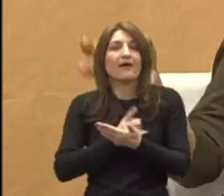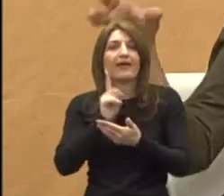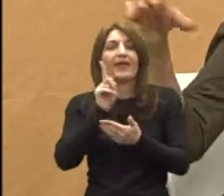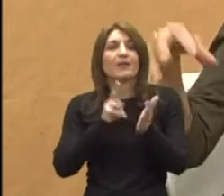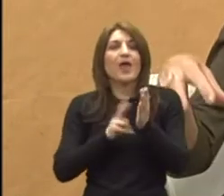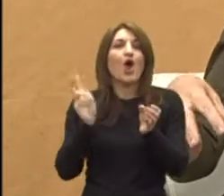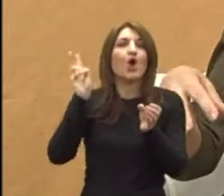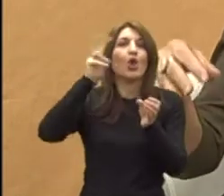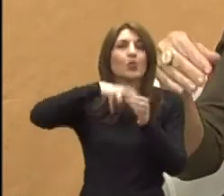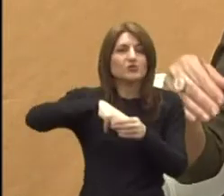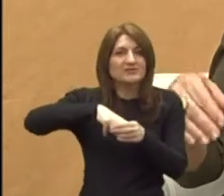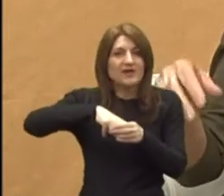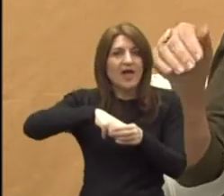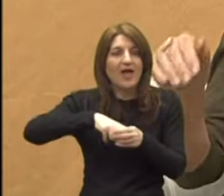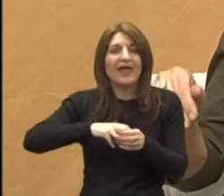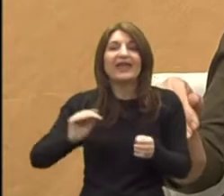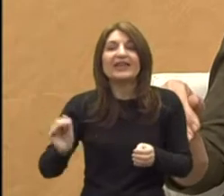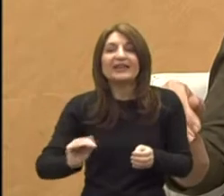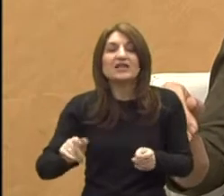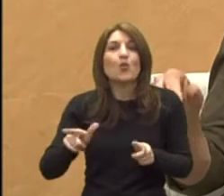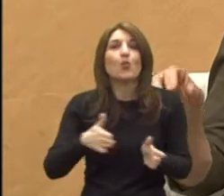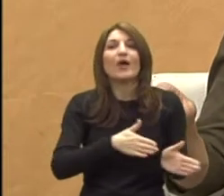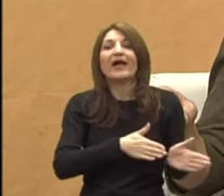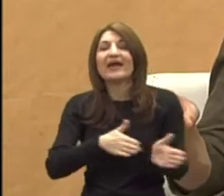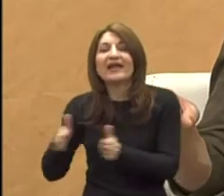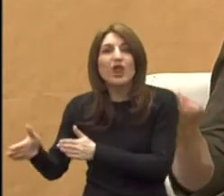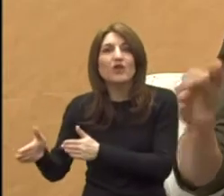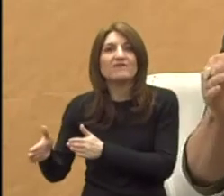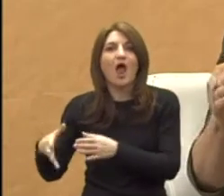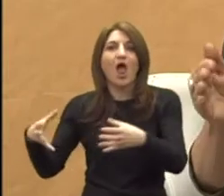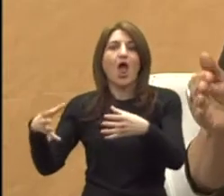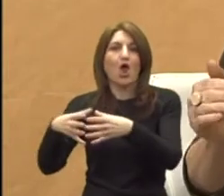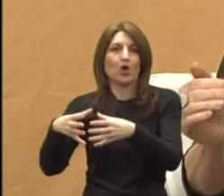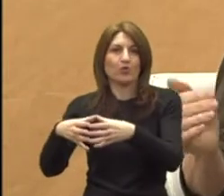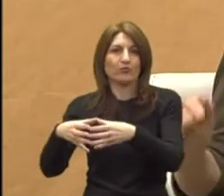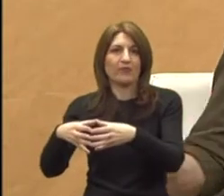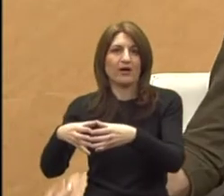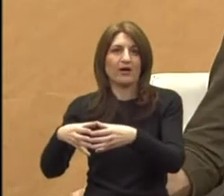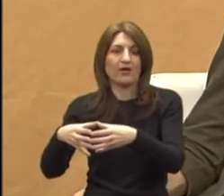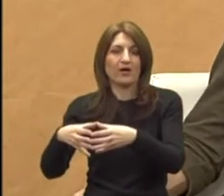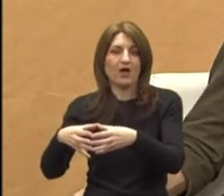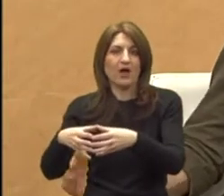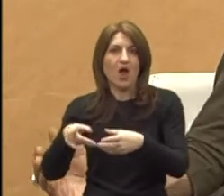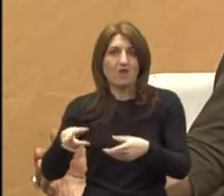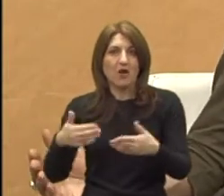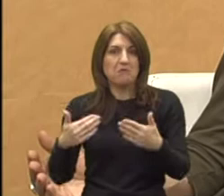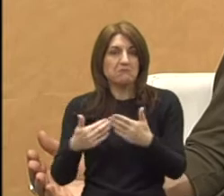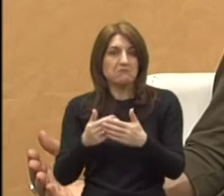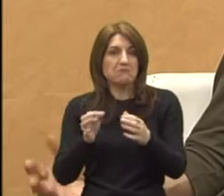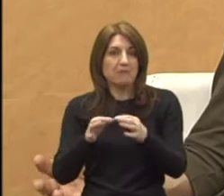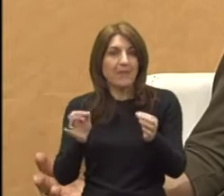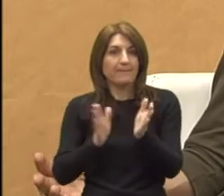dakle uključivanja djece u redovne skupine. Odlično. A model nam se čini